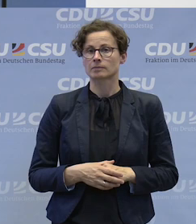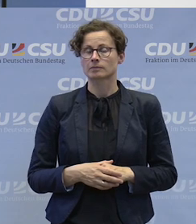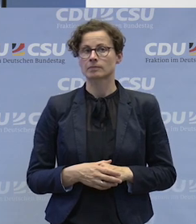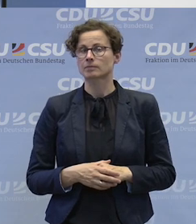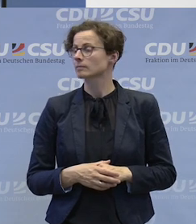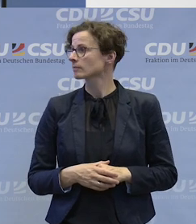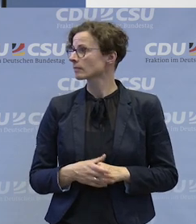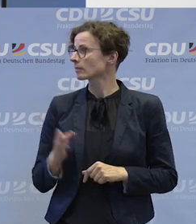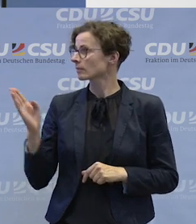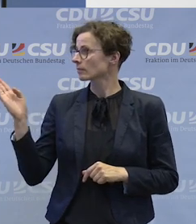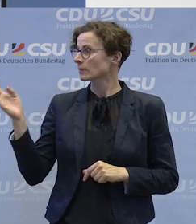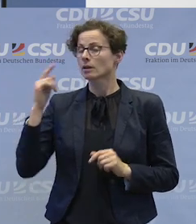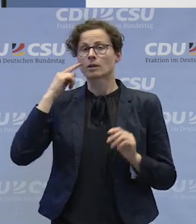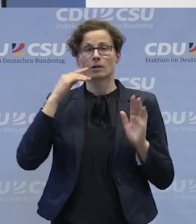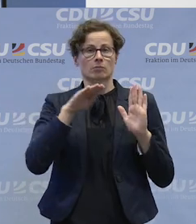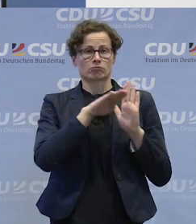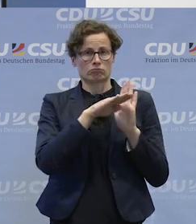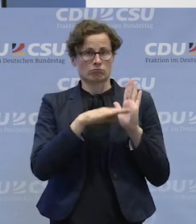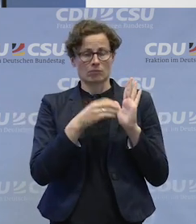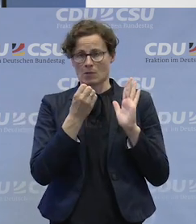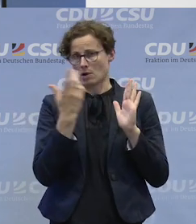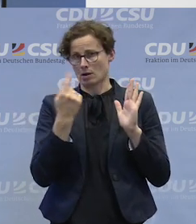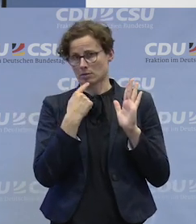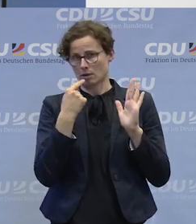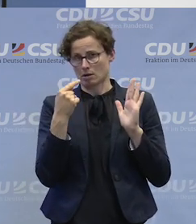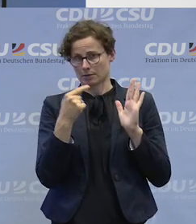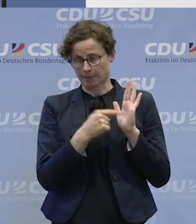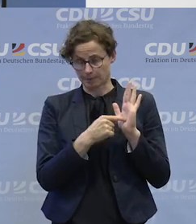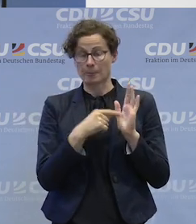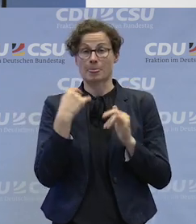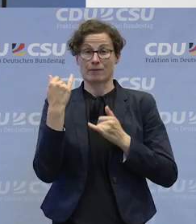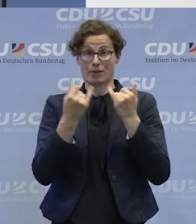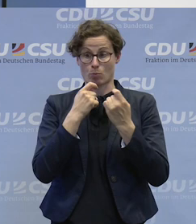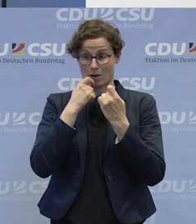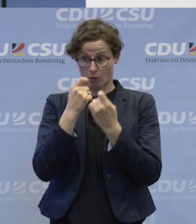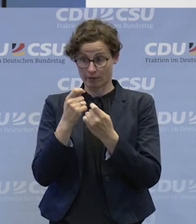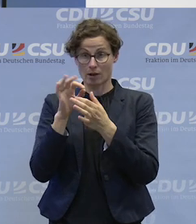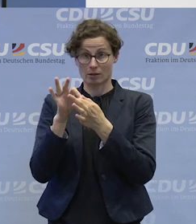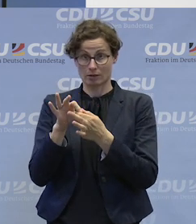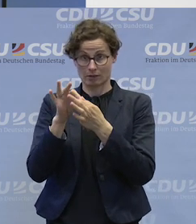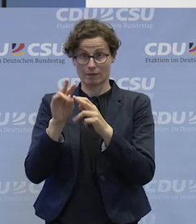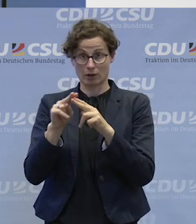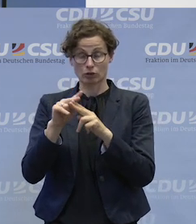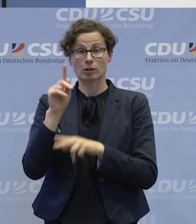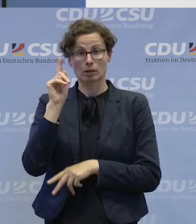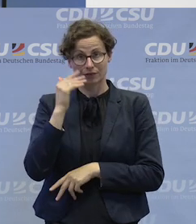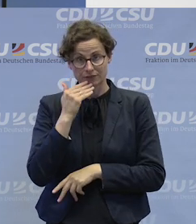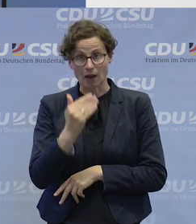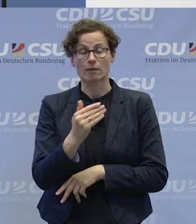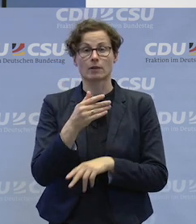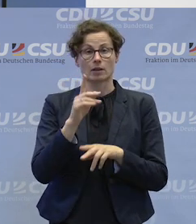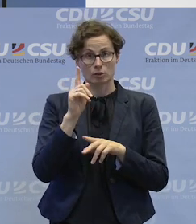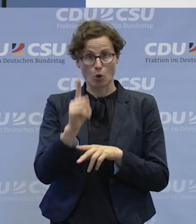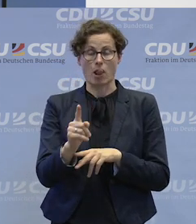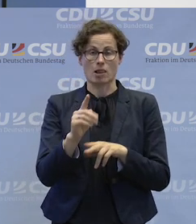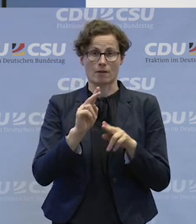Also ich glaube, es ist ja klar geregelt, dass die Frauenbeauftragten in den Werkstätten an den Sitzungen des Werkstattrates teilnehmen